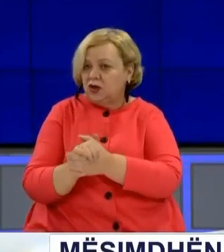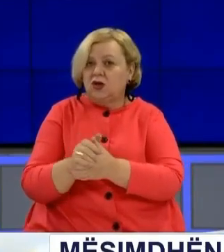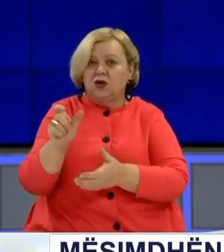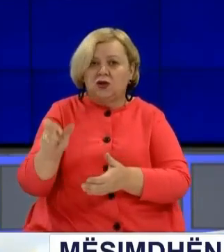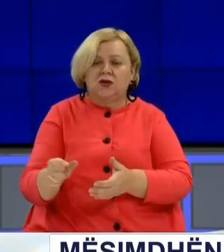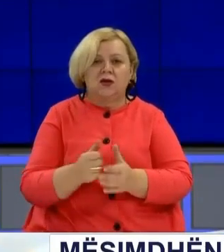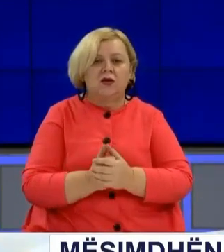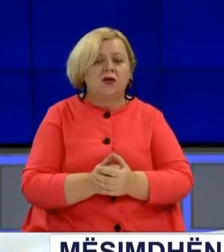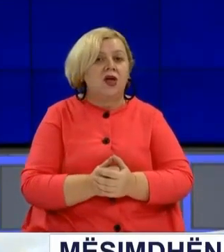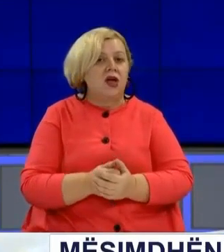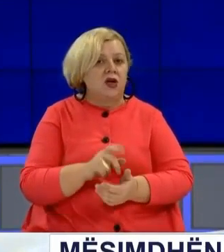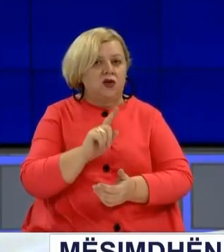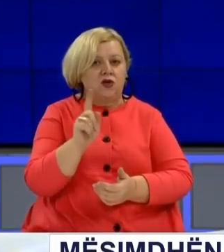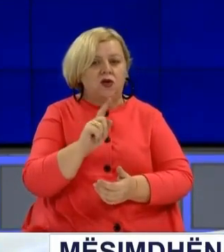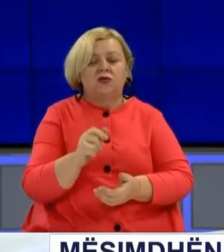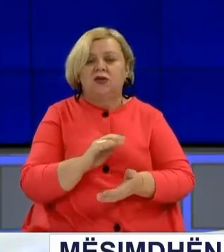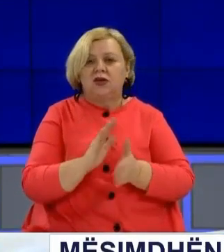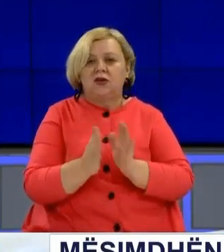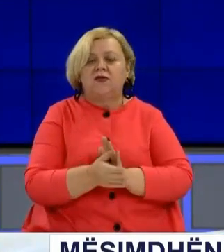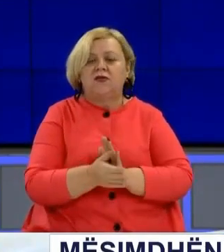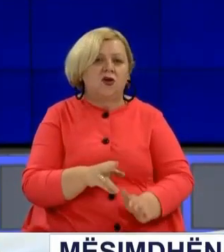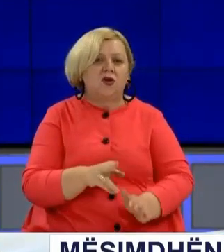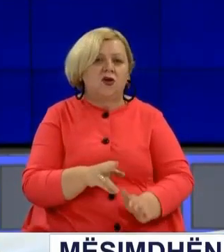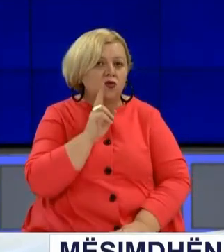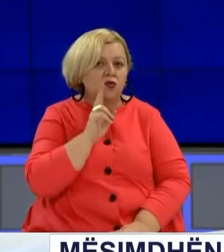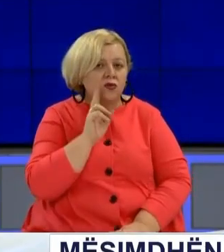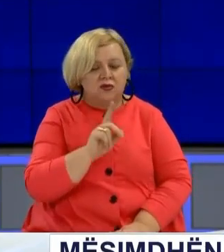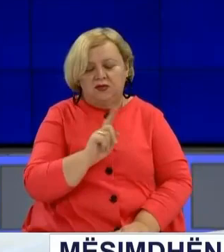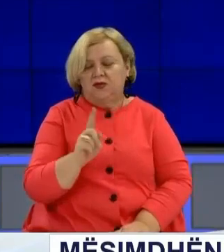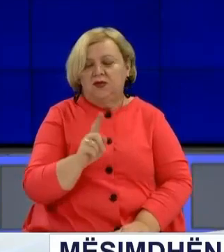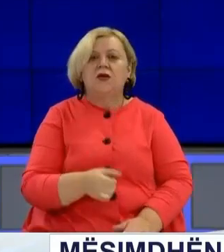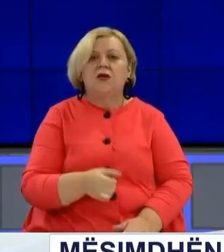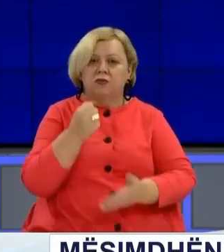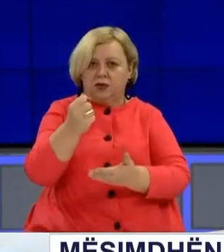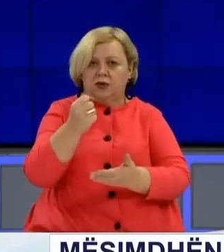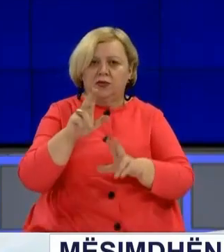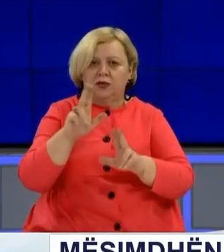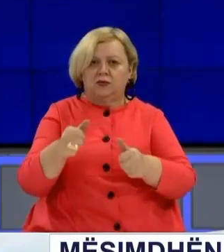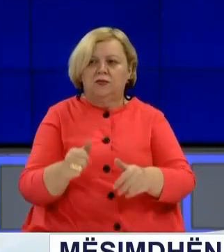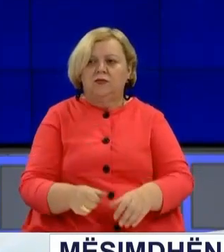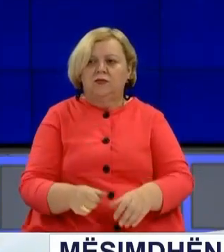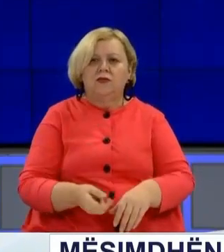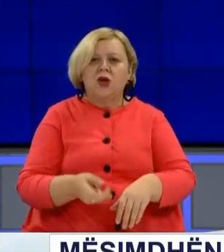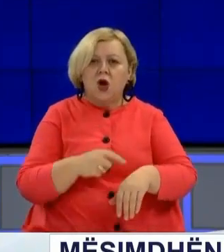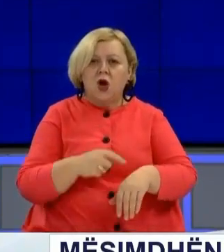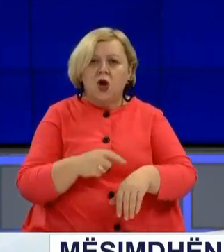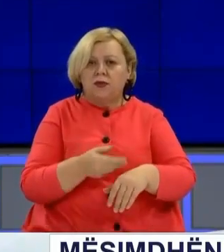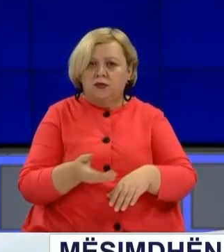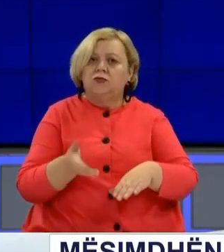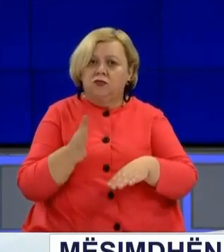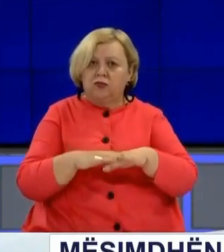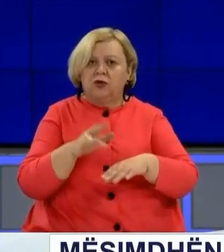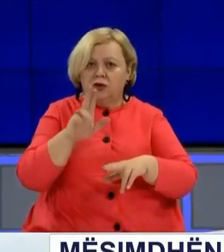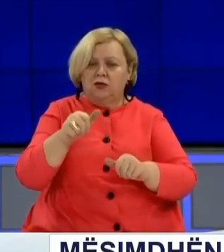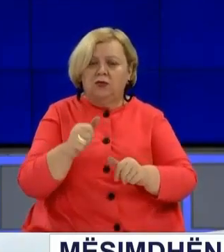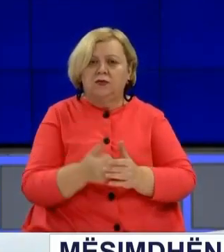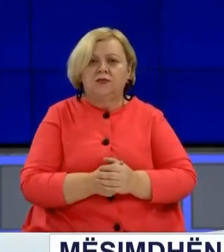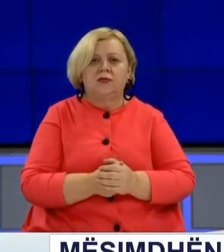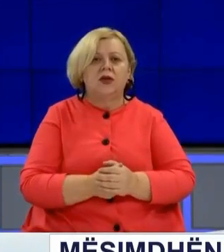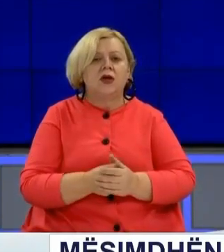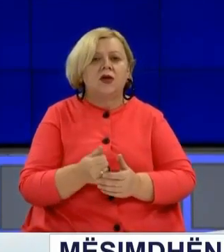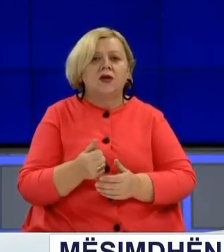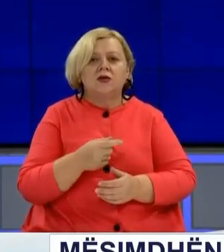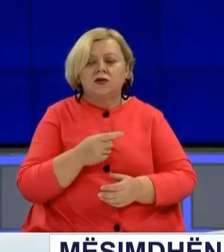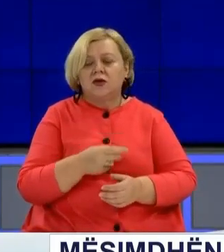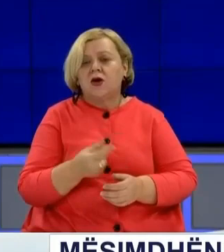por jo të zavënsoj këtë, sepse ka mjete bugjetore të ndara për mbi normat. Dhe këto mjete duhet të shkojnë të aj,